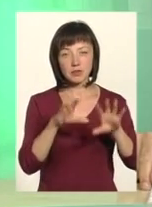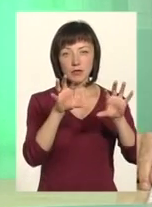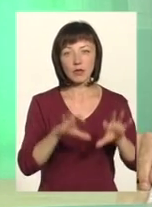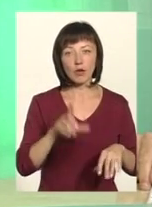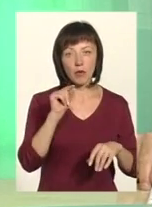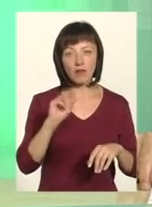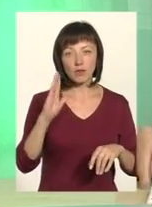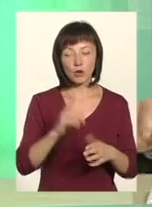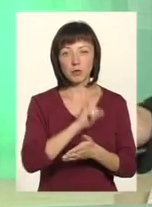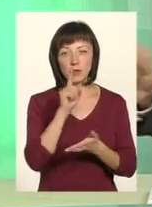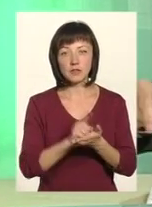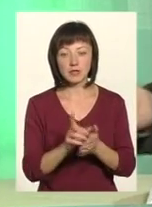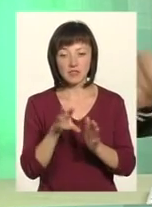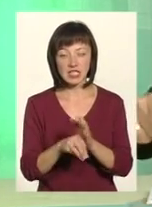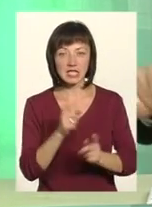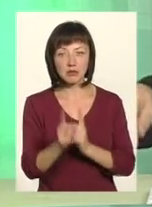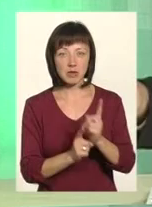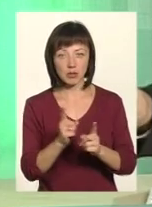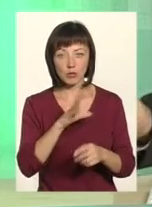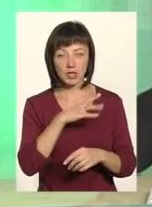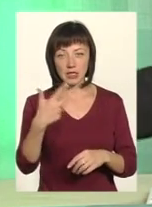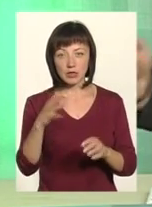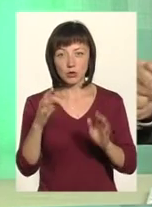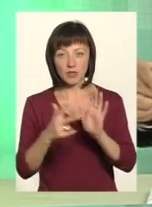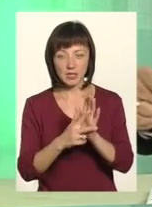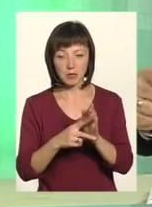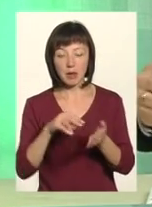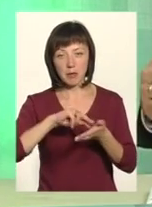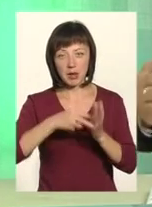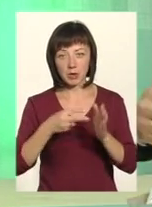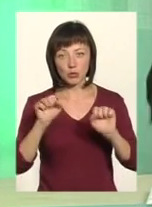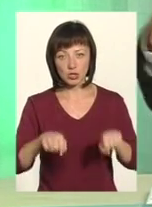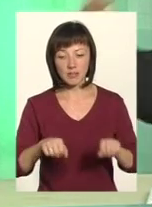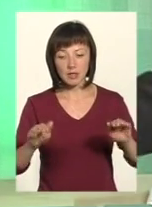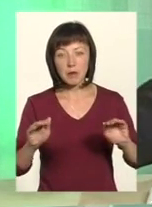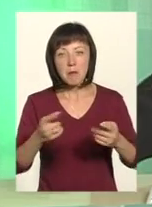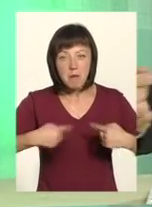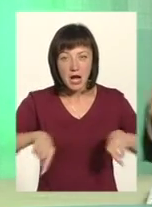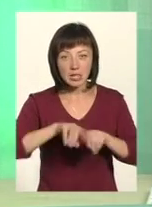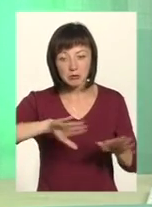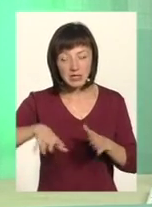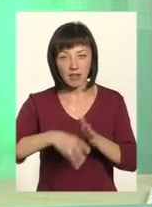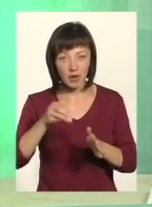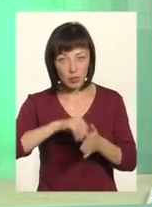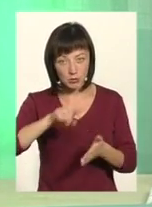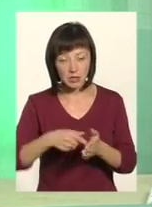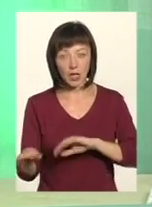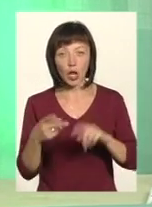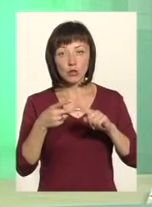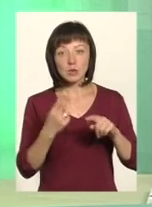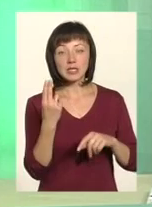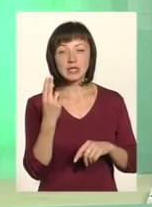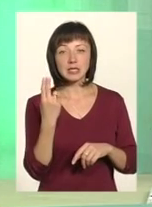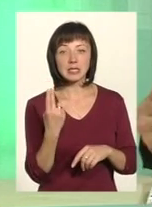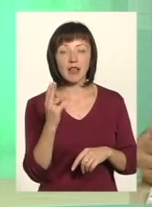понеділок-вівторок повинен внести ті зміни, які були в 30.08, і передбачити можливість з межі місць після виборів. І друге, це ЦВК повинно не бути